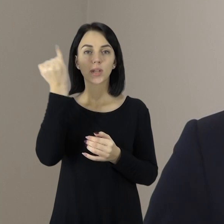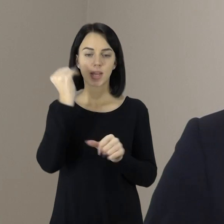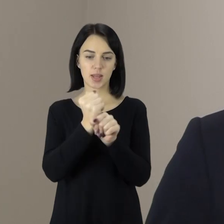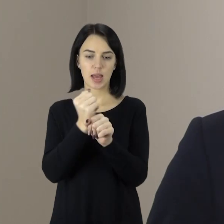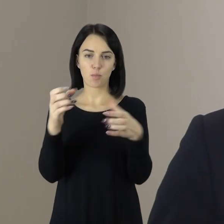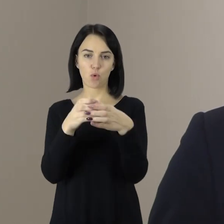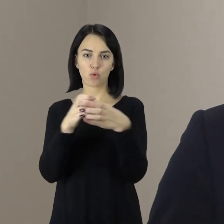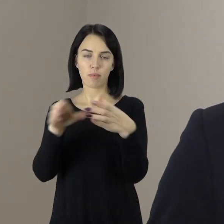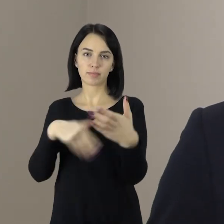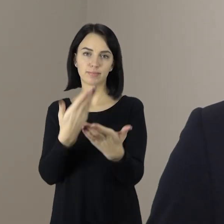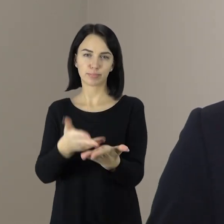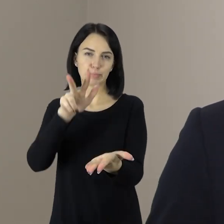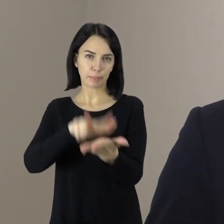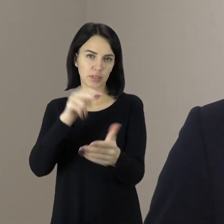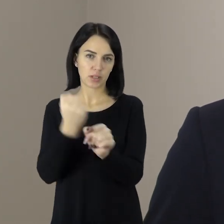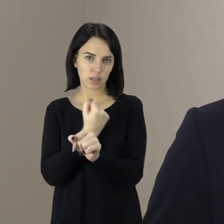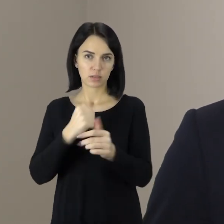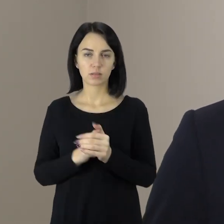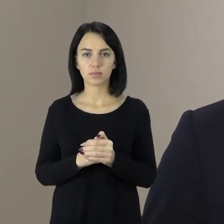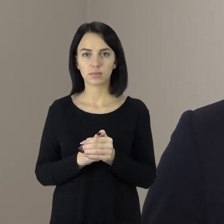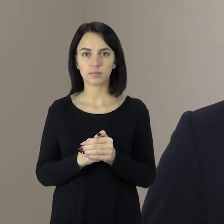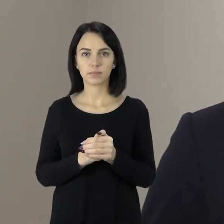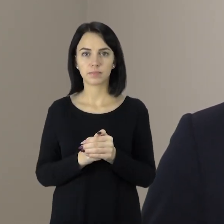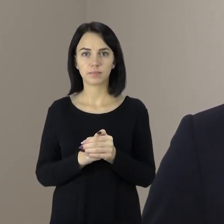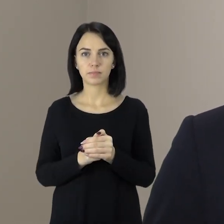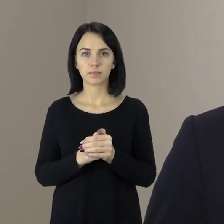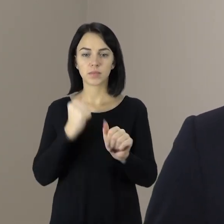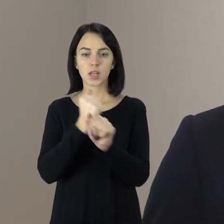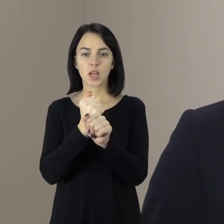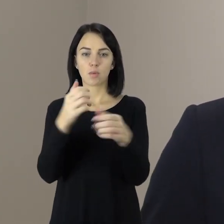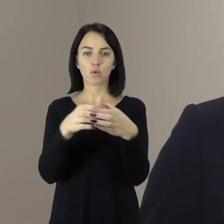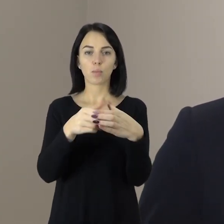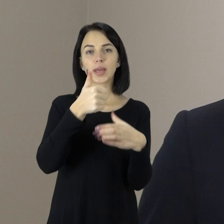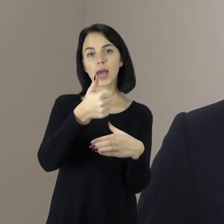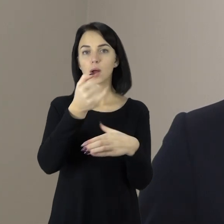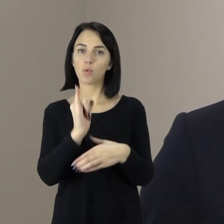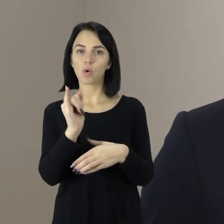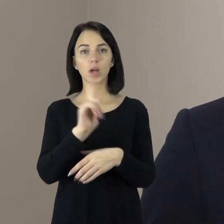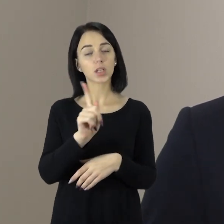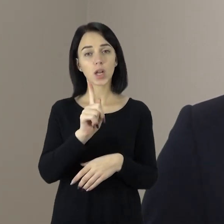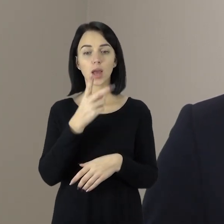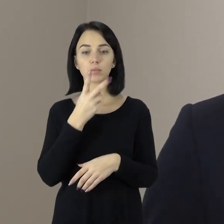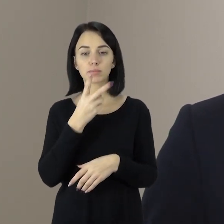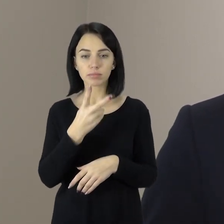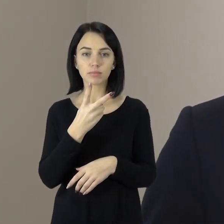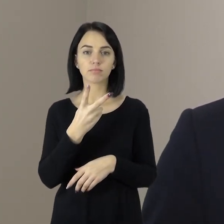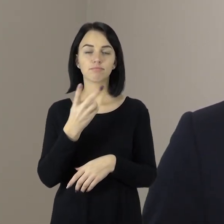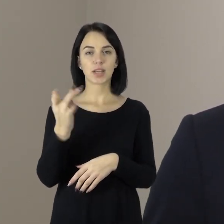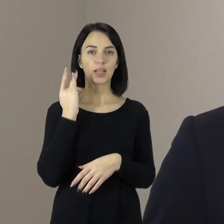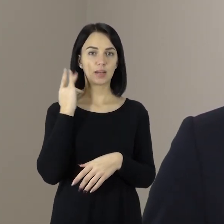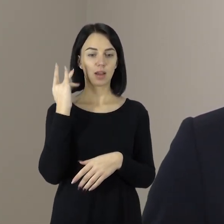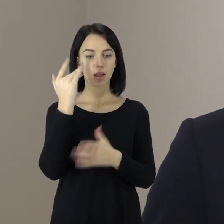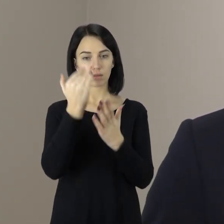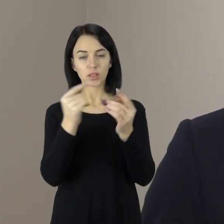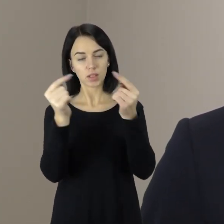darbo grupėje, aprobavimui. Tai tas aprobavimas nebus taip, kad, sakykim, jinai pasakys ar bloga ar gerai idėja, jį tiesiog pasižiūrės, ar jinai atitinka